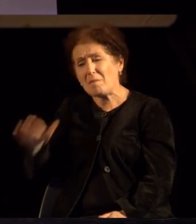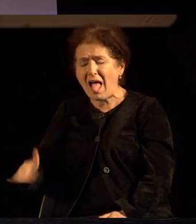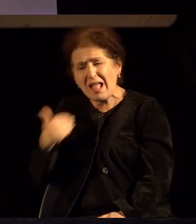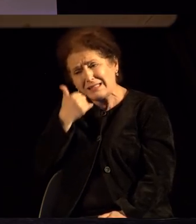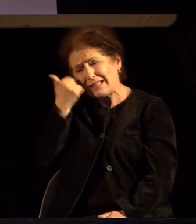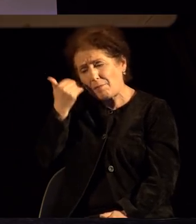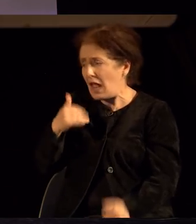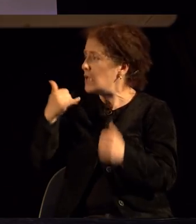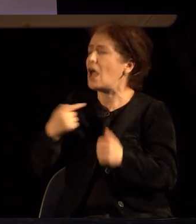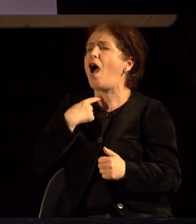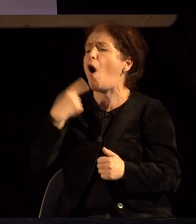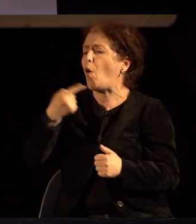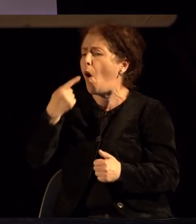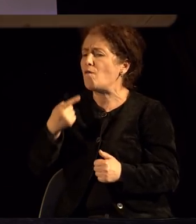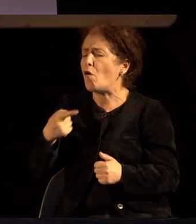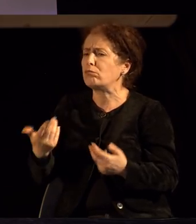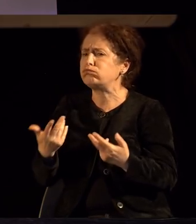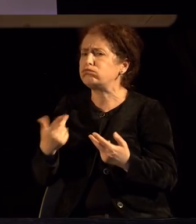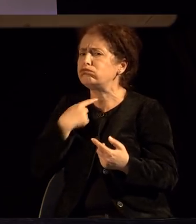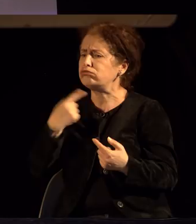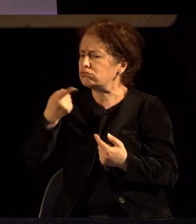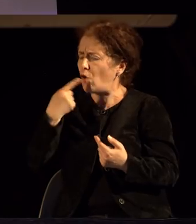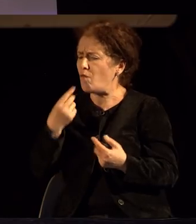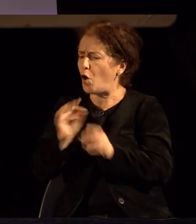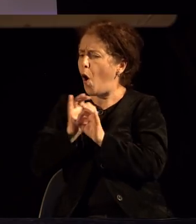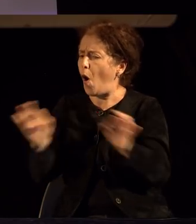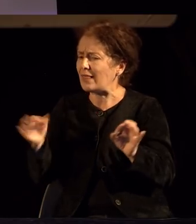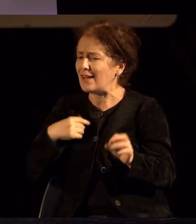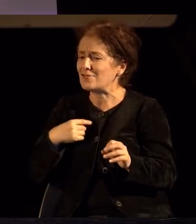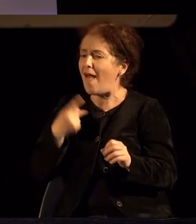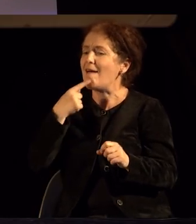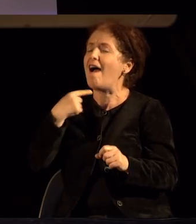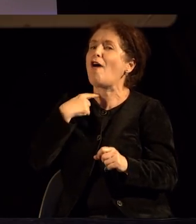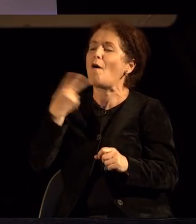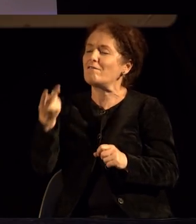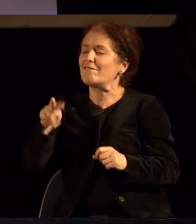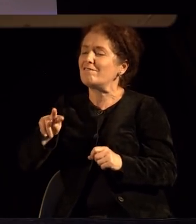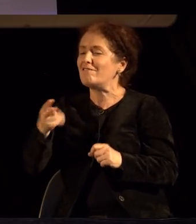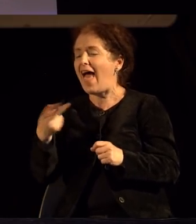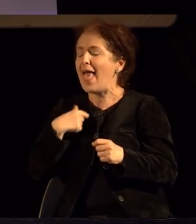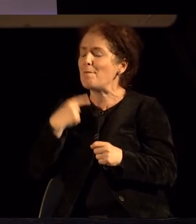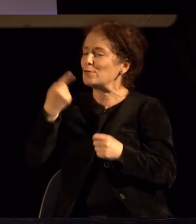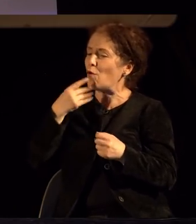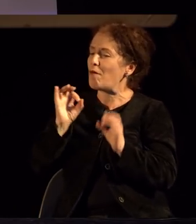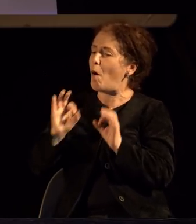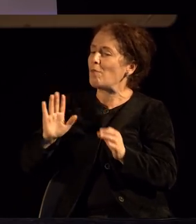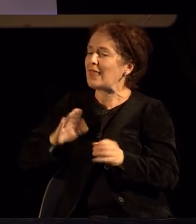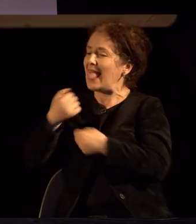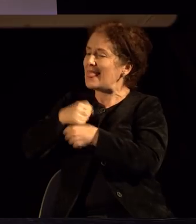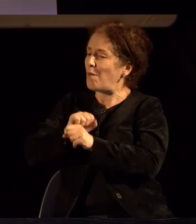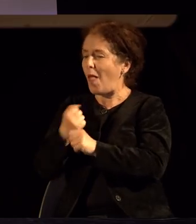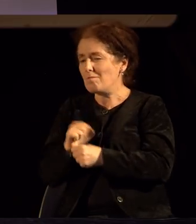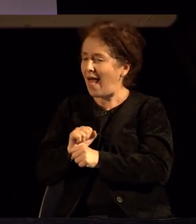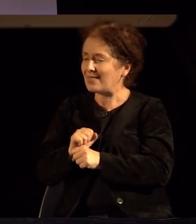буквално говорот ми е дури и двосмислен, кога ќе кажам нешто, па луѓето го свакјат, нели.